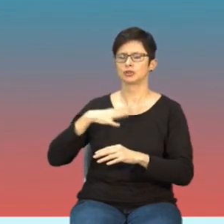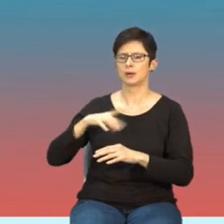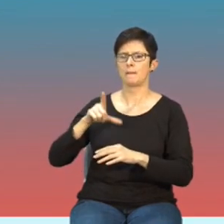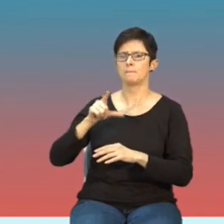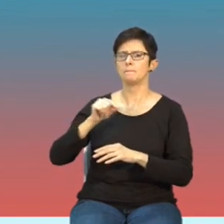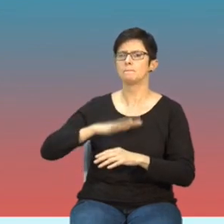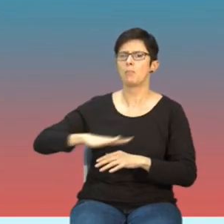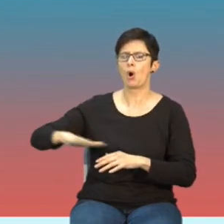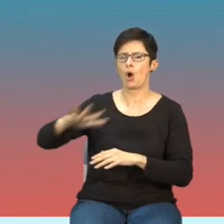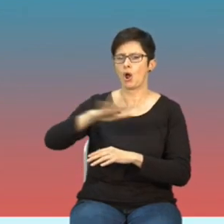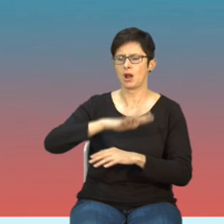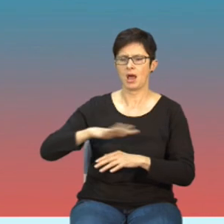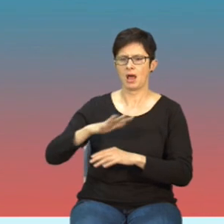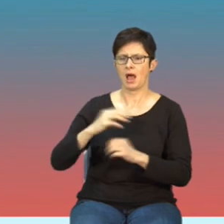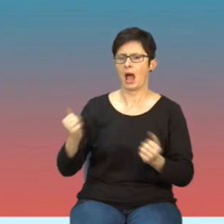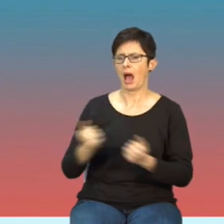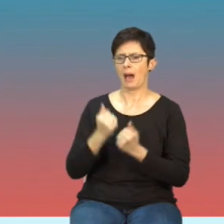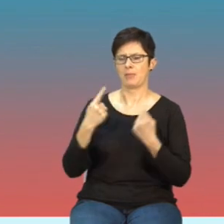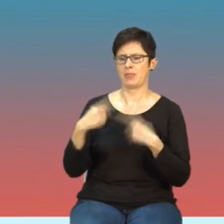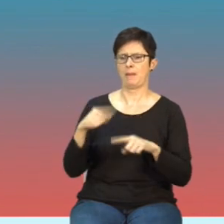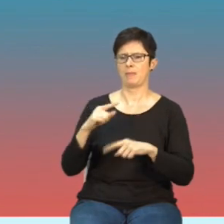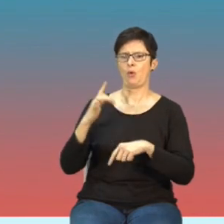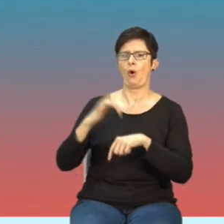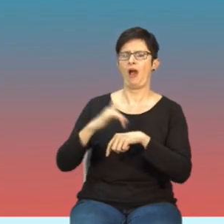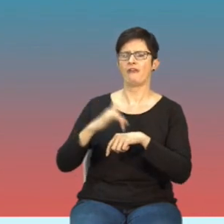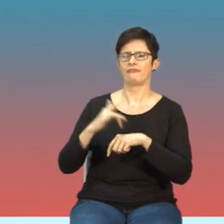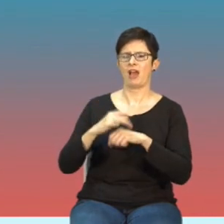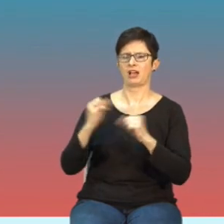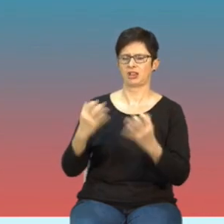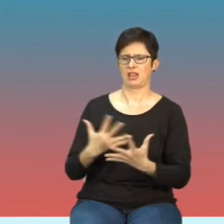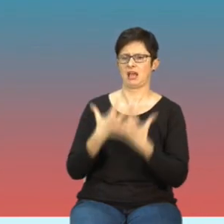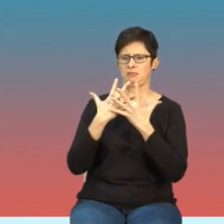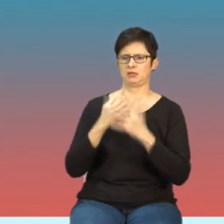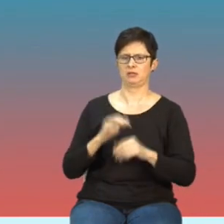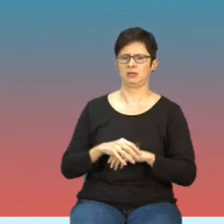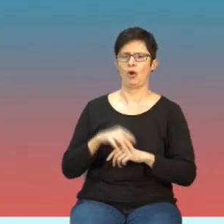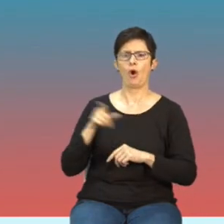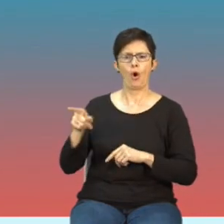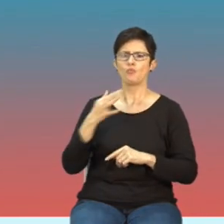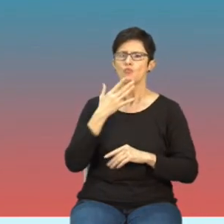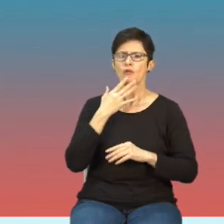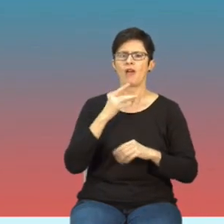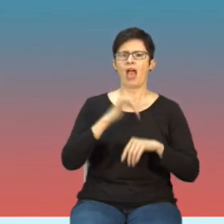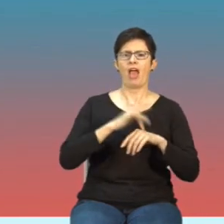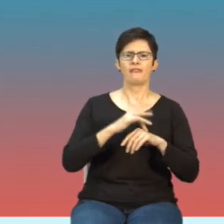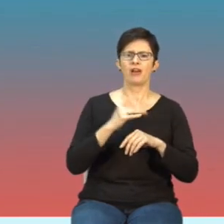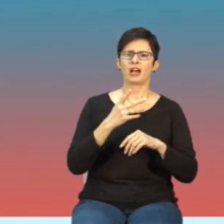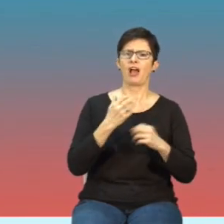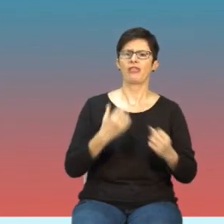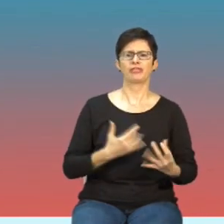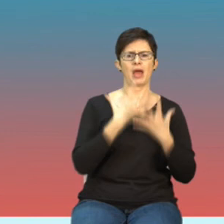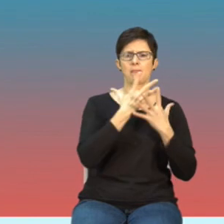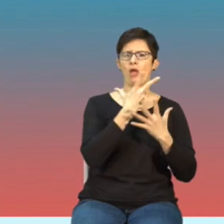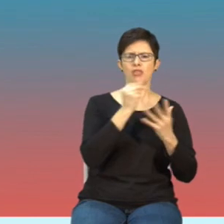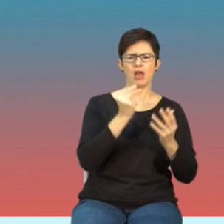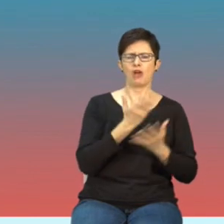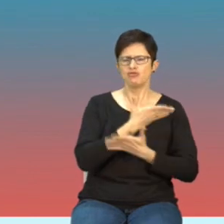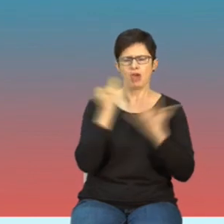mogło nie mógł być wywołany efekt termiczny nie ma efektów nietermicznych no